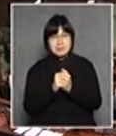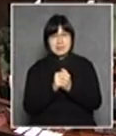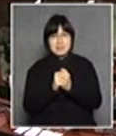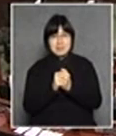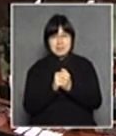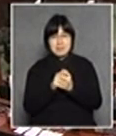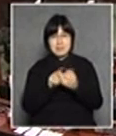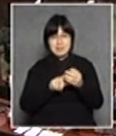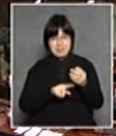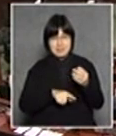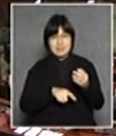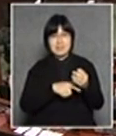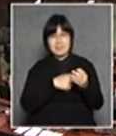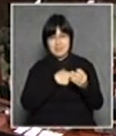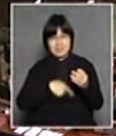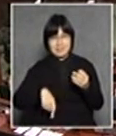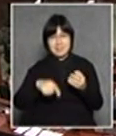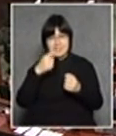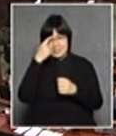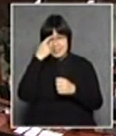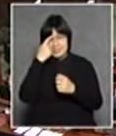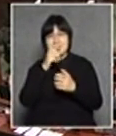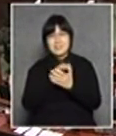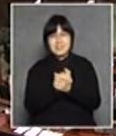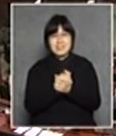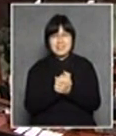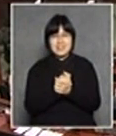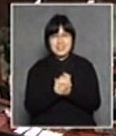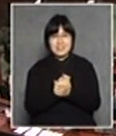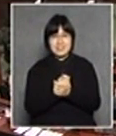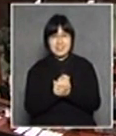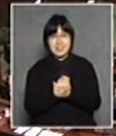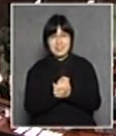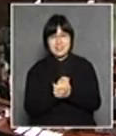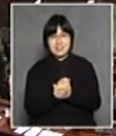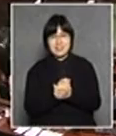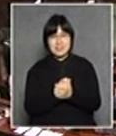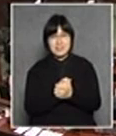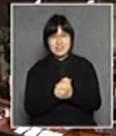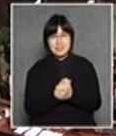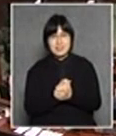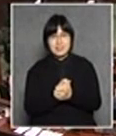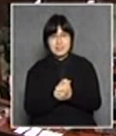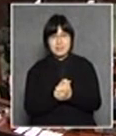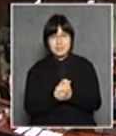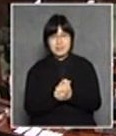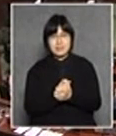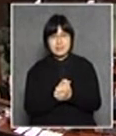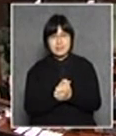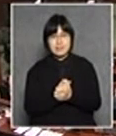梁國雄議員員